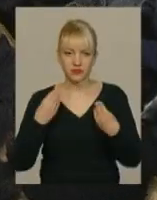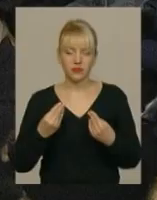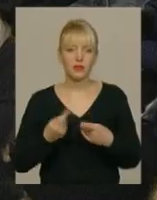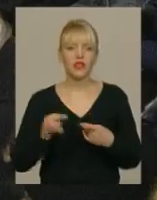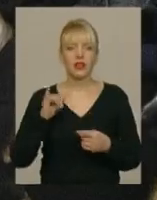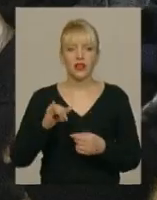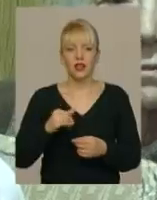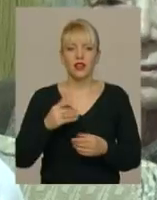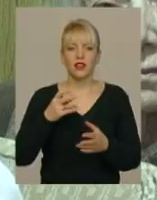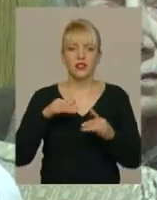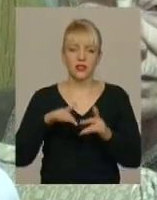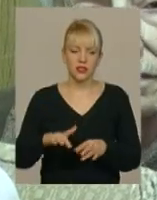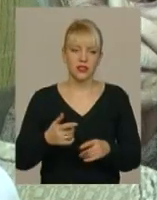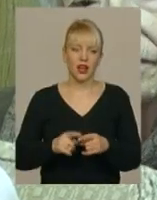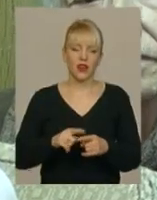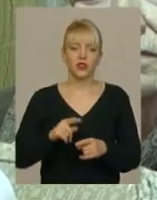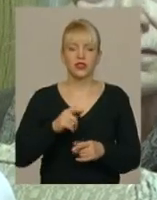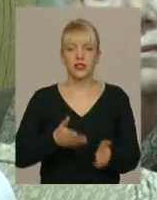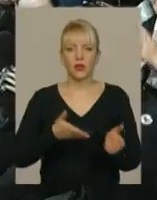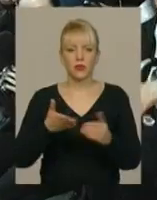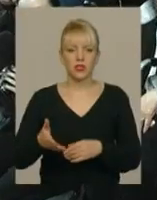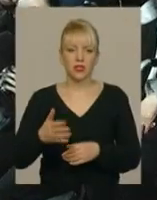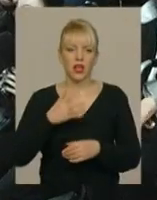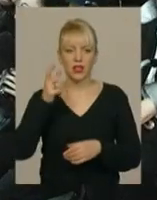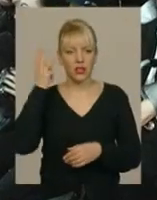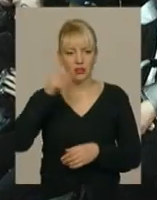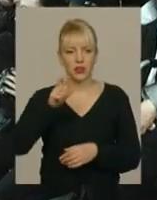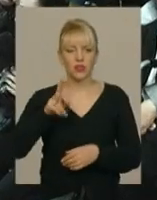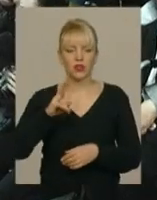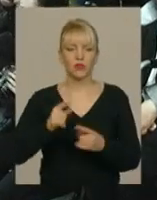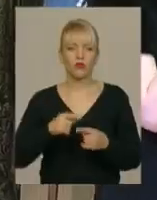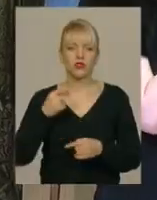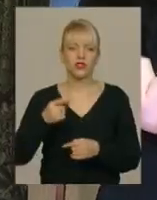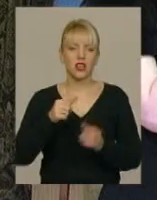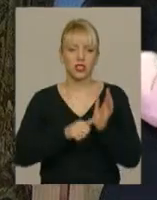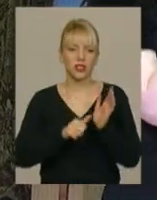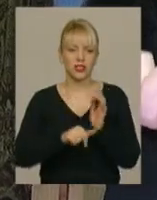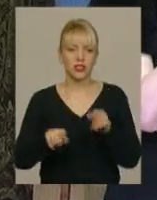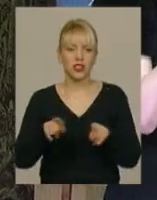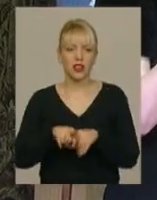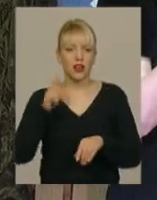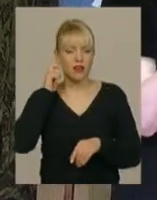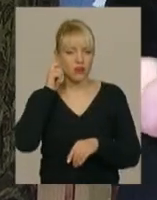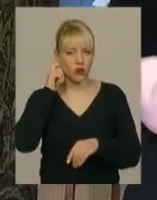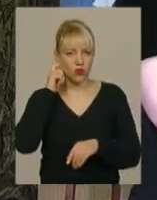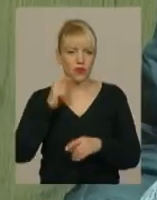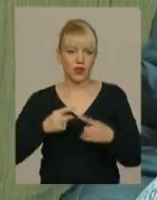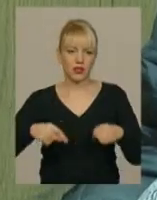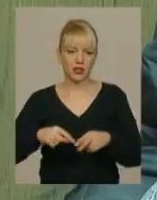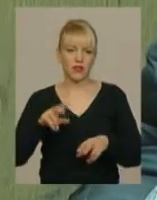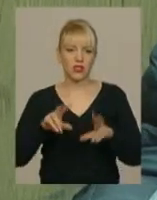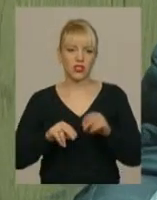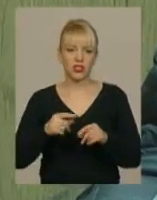якості глядачів із суддів, танцюристів-любителів запросили хмельчан, яким за 60. Саме ця вікова категорія, вважає В'ячеслав Нагнибіда,